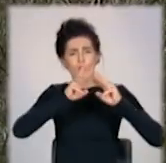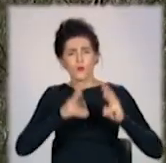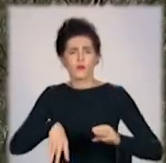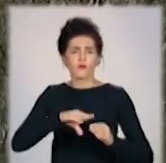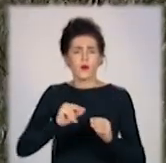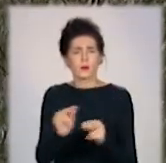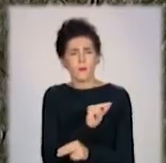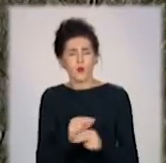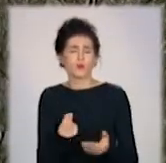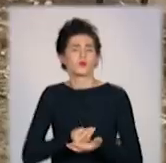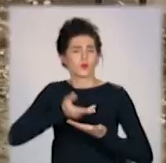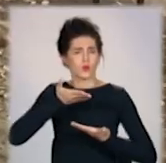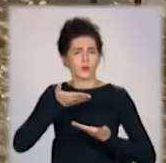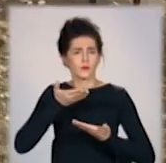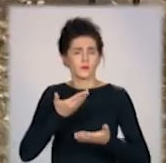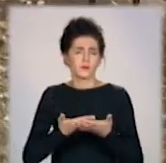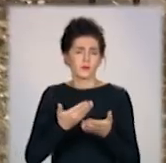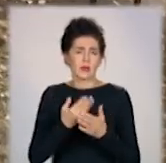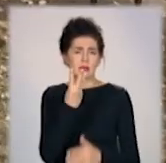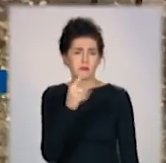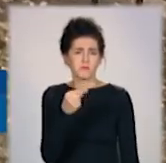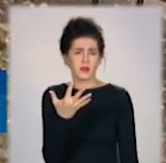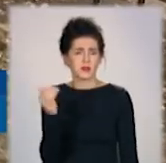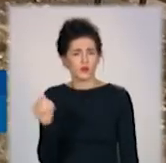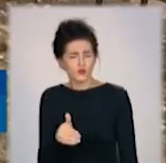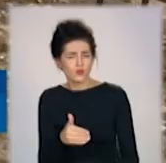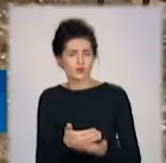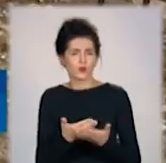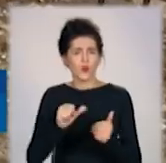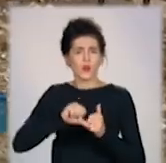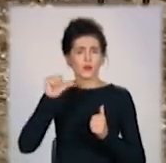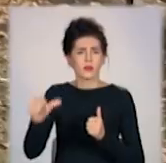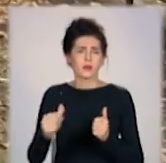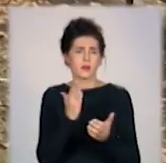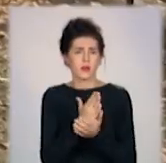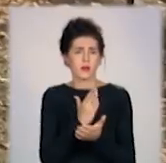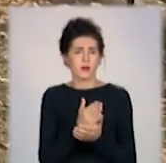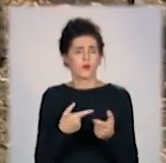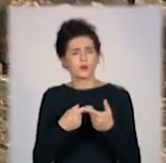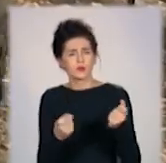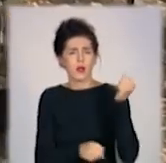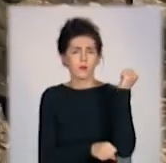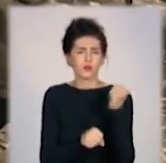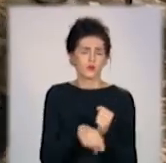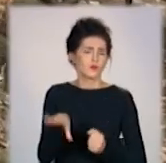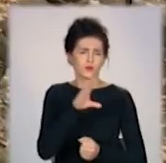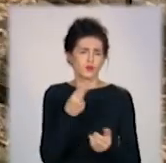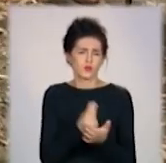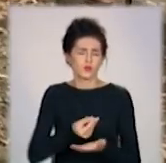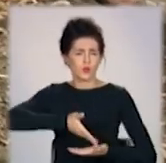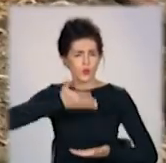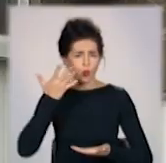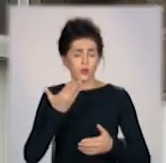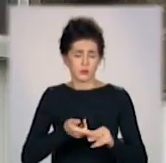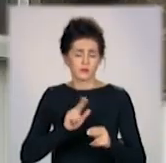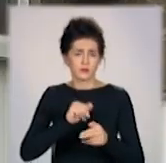з ремонтом дорожче. Десь від трьох з половиною. Отдельна комуналка. Все дорожає, ціни дорожають. І, мабуть, з-за